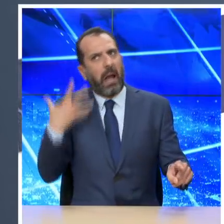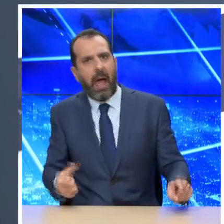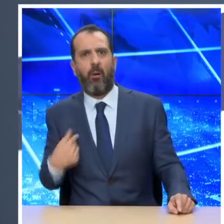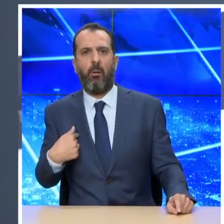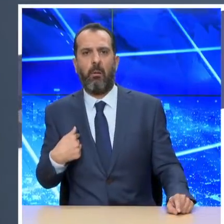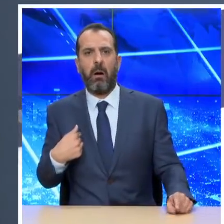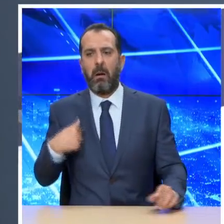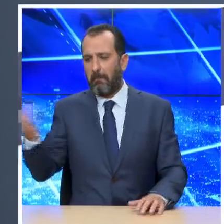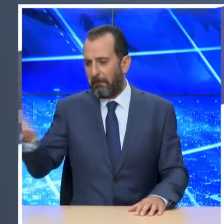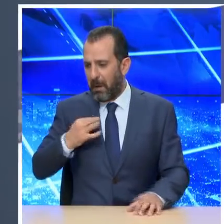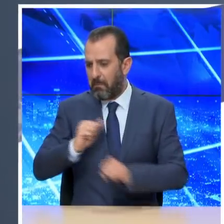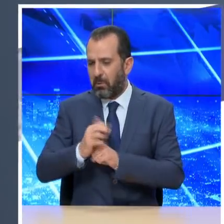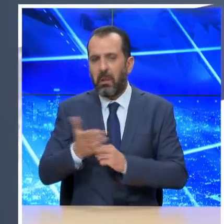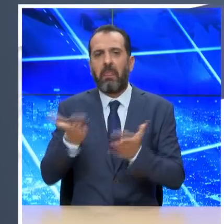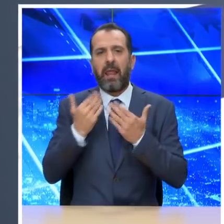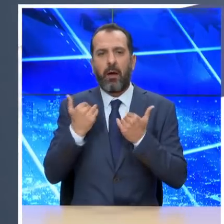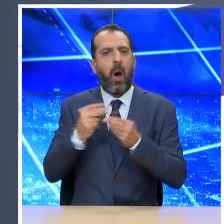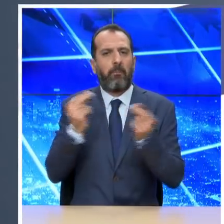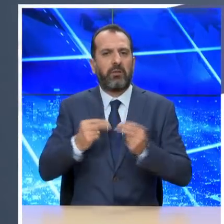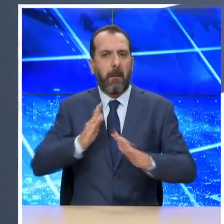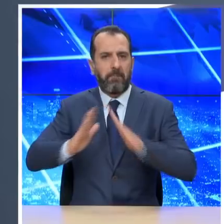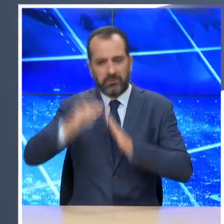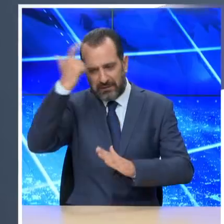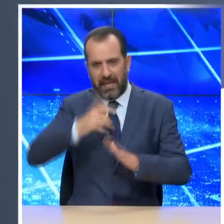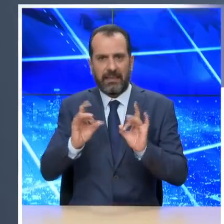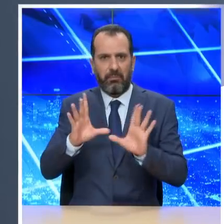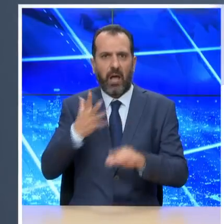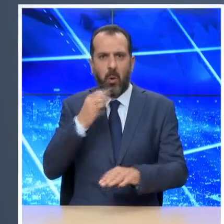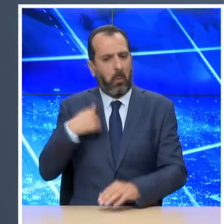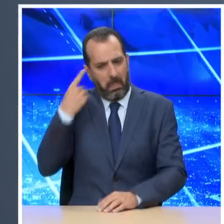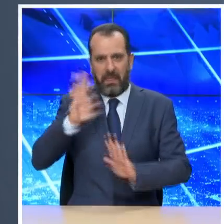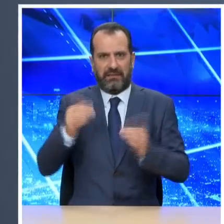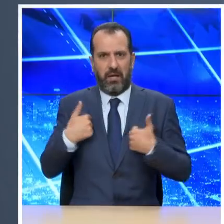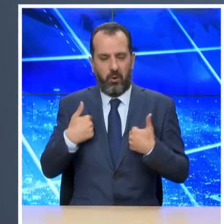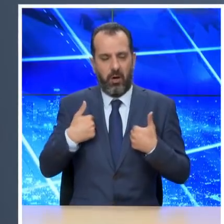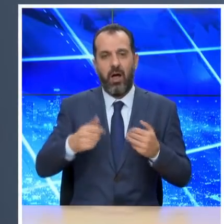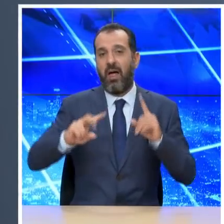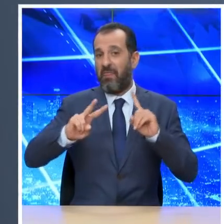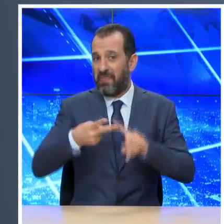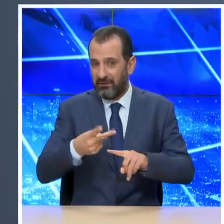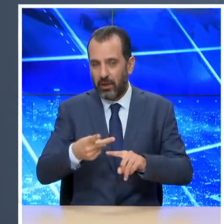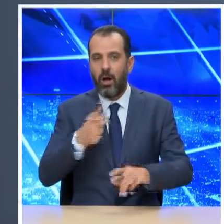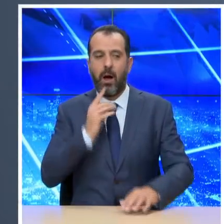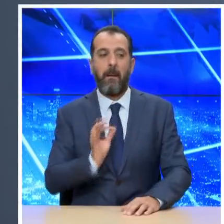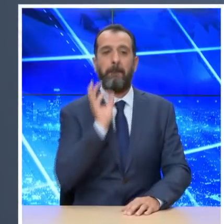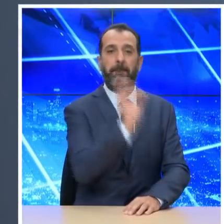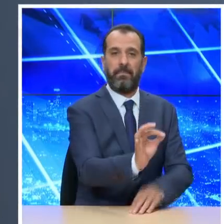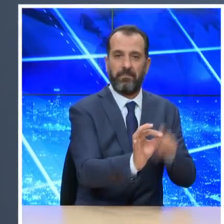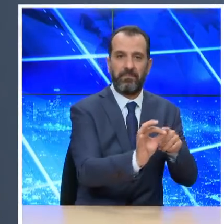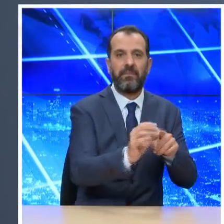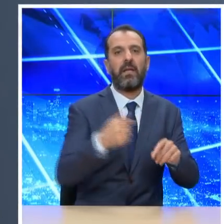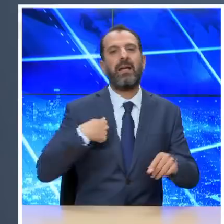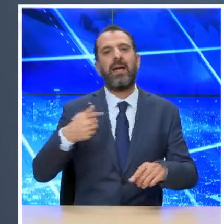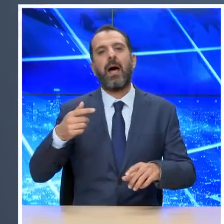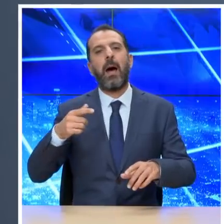αντιληφθούν ότι έχουν μολυνθεί και άρα να προστατεύσουν τους γύρω τους. Το δεύτερο είναι ότι η μετάδοση υποκατάλληλες και όχι πλήρως κατανοητές σε